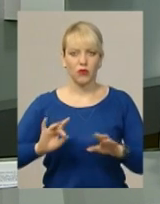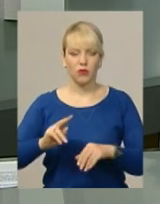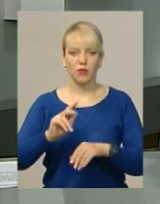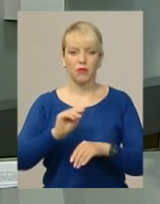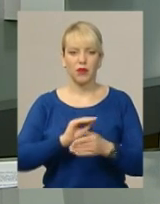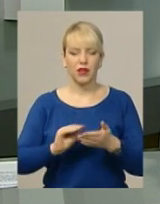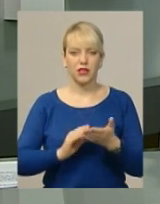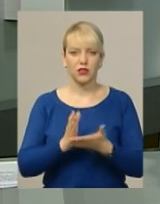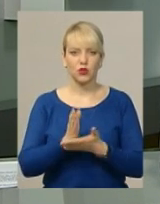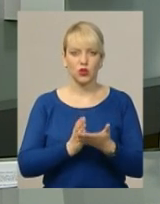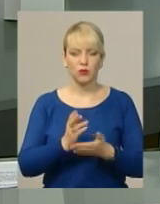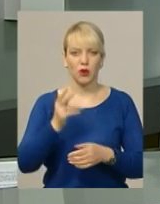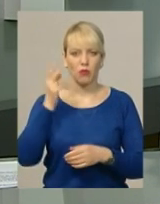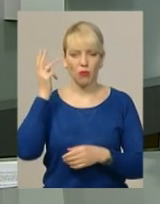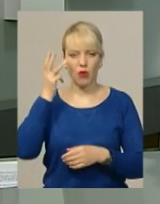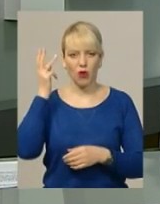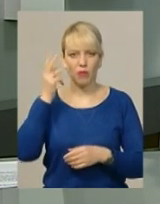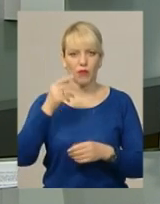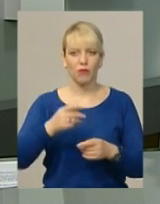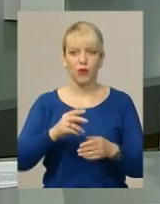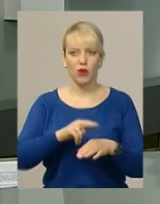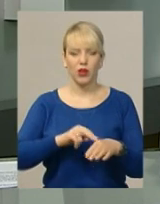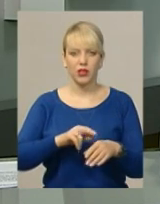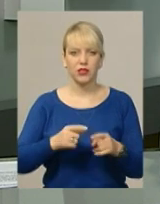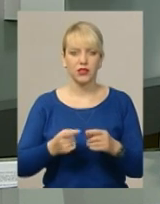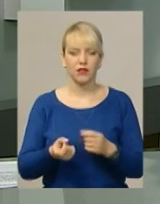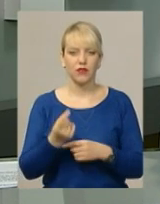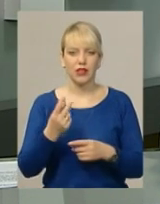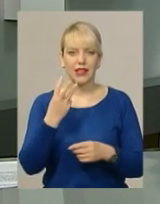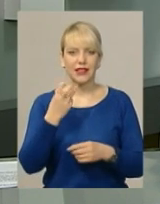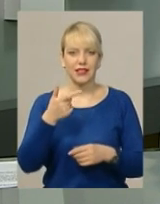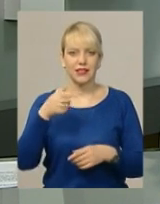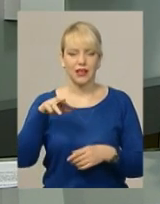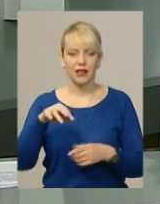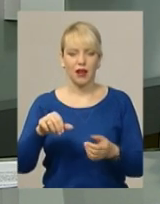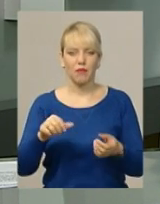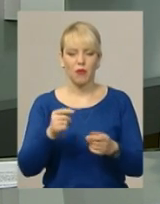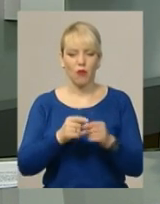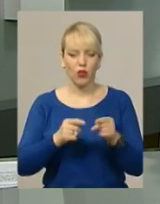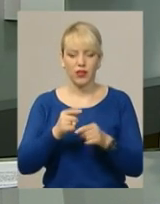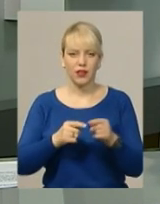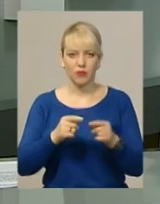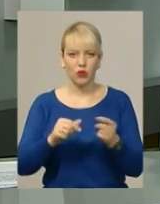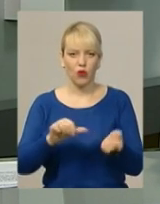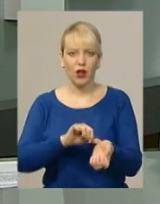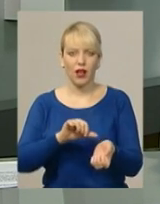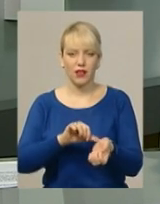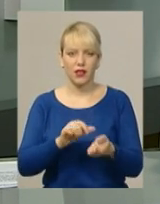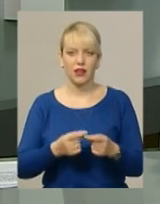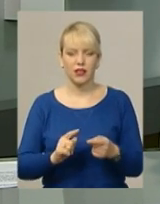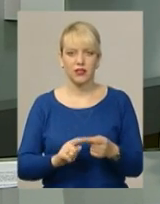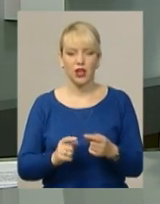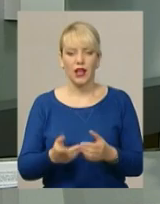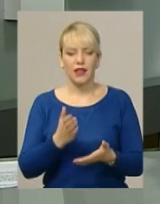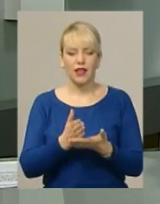-службі Нацполіції області. Окрім цього, у помешканні знайшли 300 грамів подрібненого канабісу. Наявність арсеналу пневматики чоловік пояснив тим,